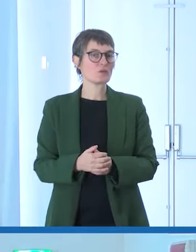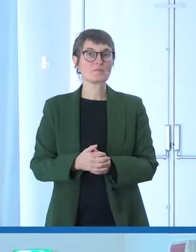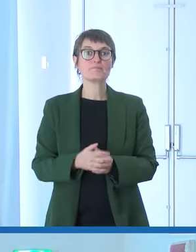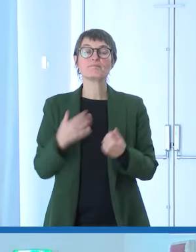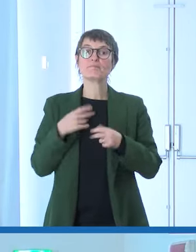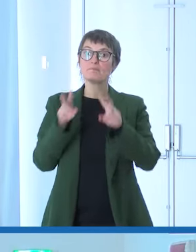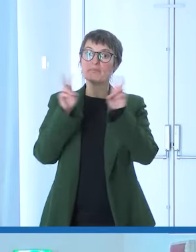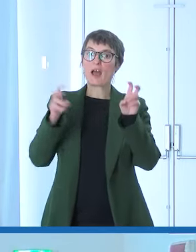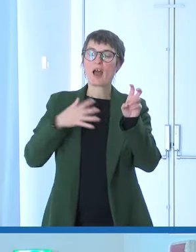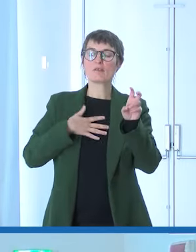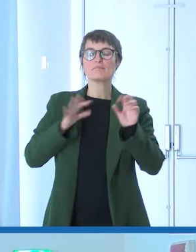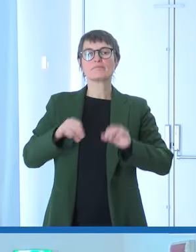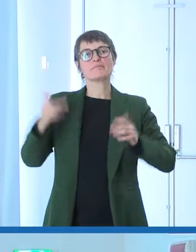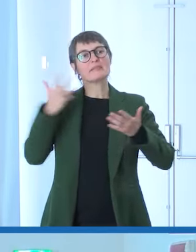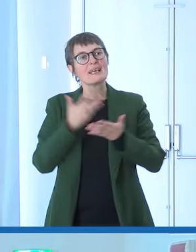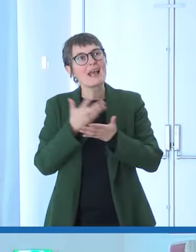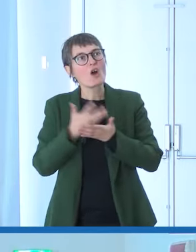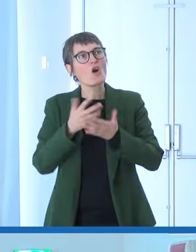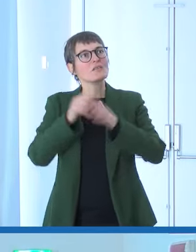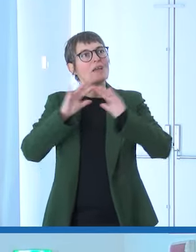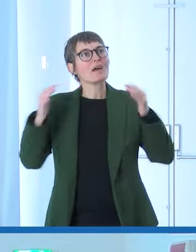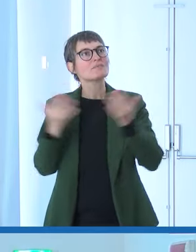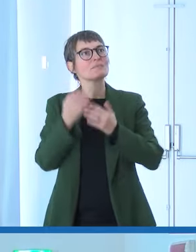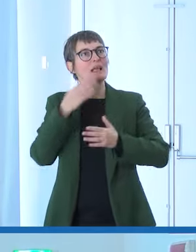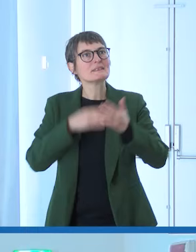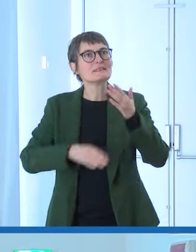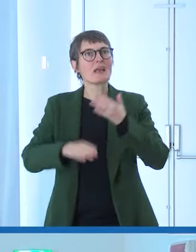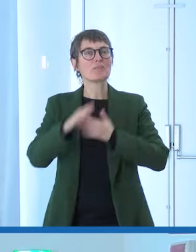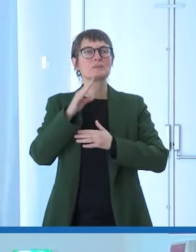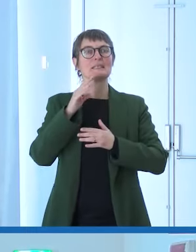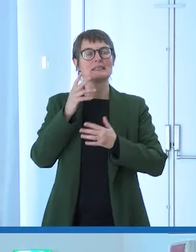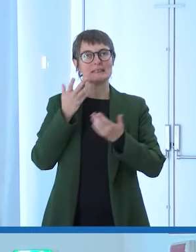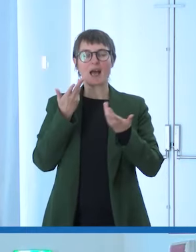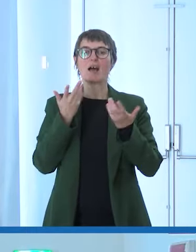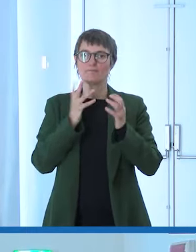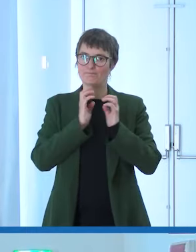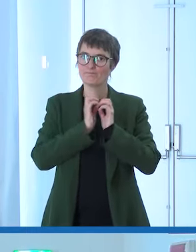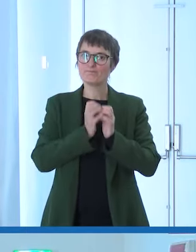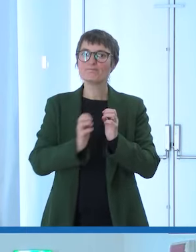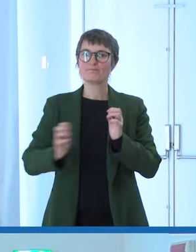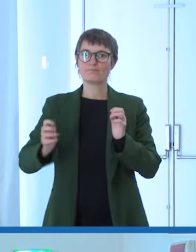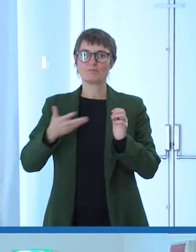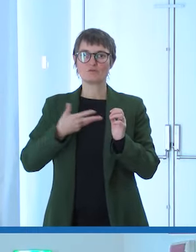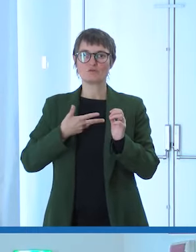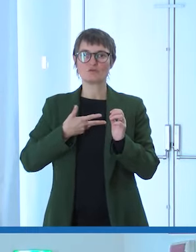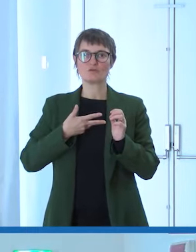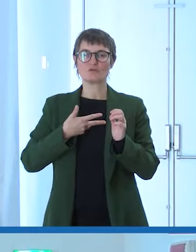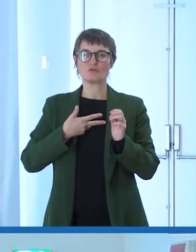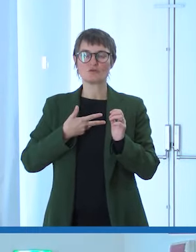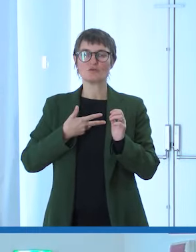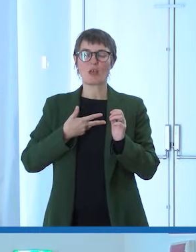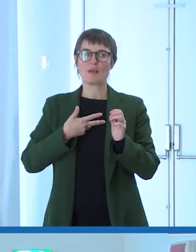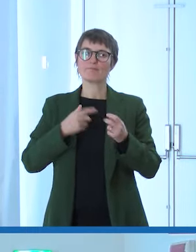disabilità è un nuovo protagonismo sui media, non parliamo di poco.